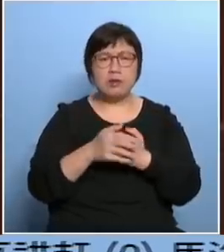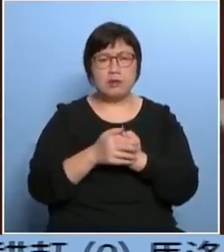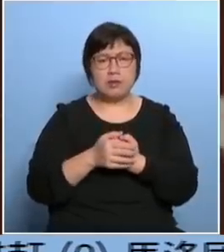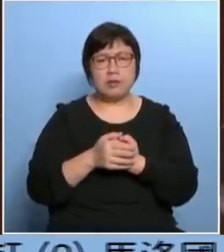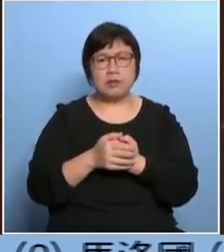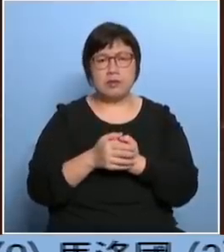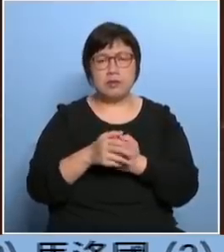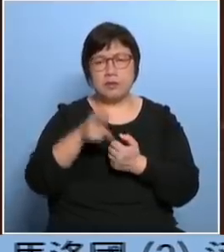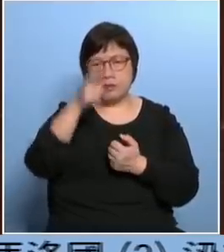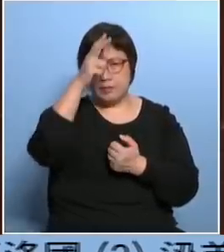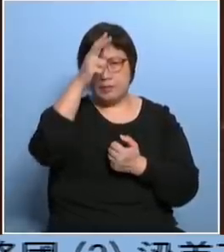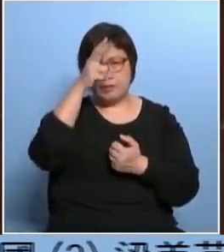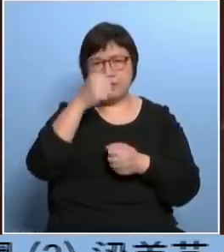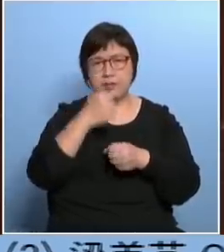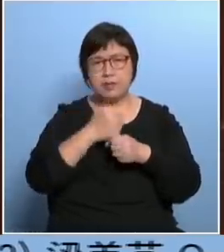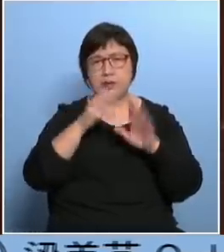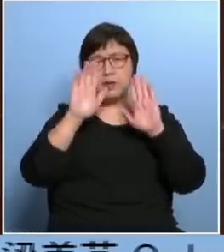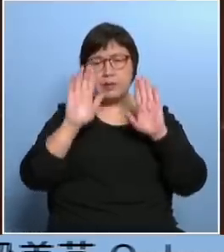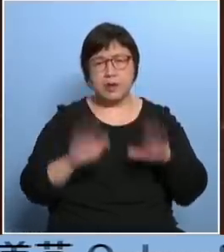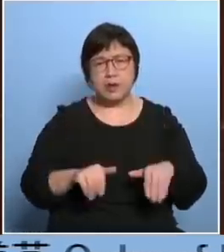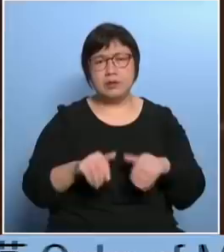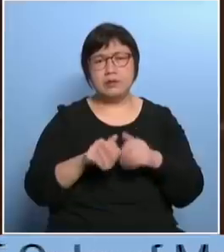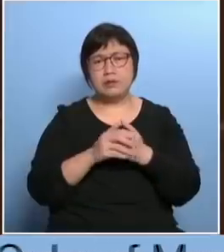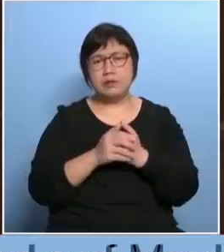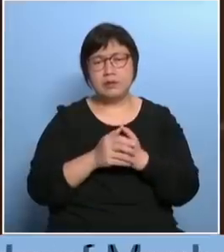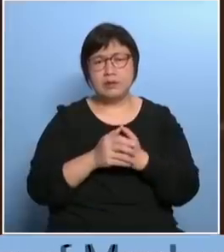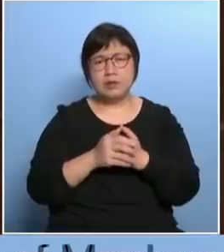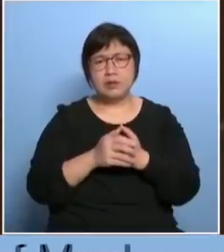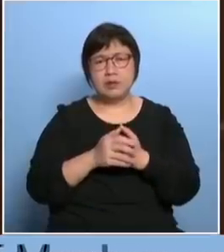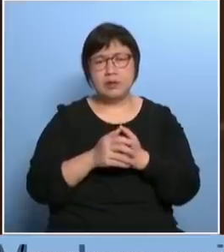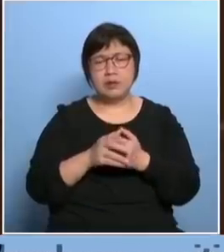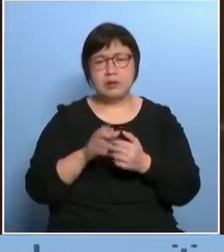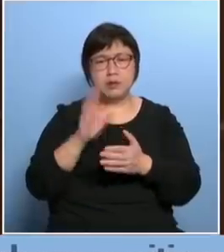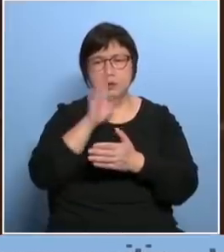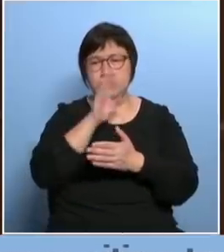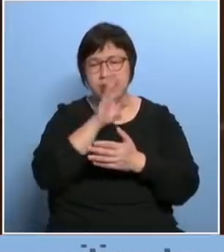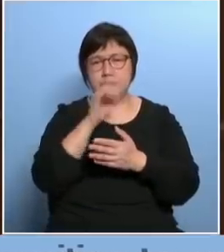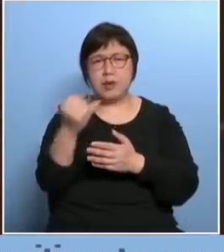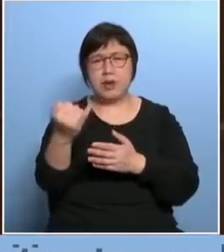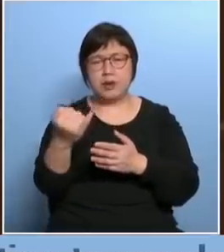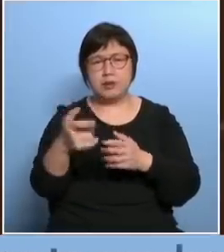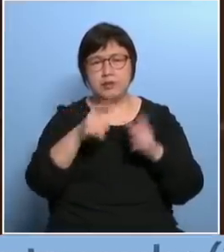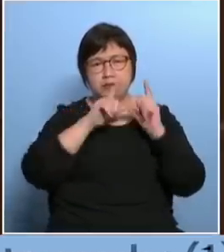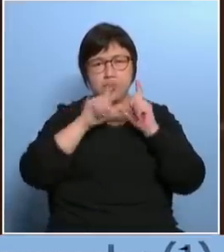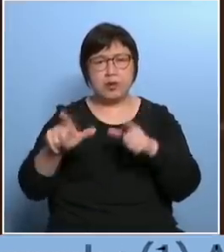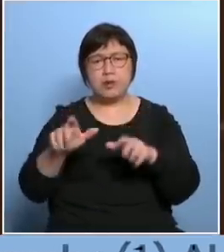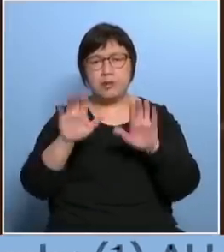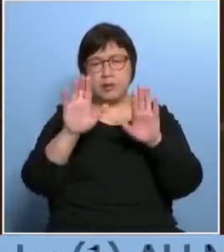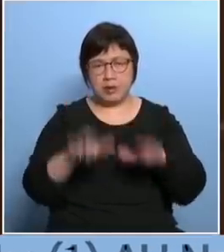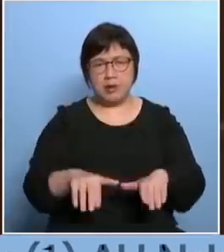我们的政府就是做得这么慢回应这些不实的谣传就是做得这么慢